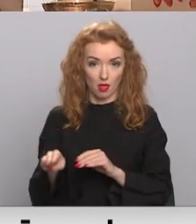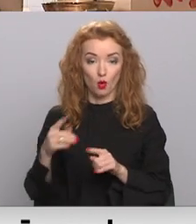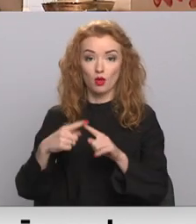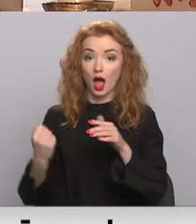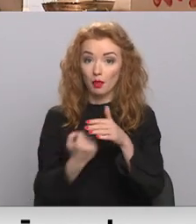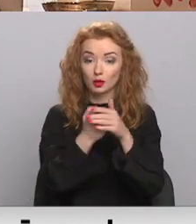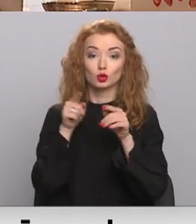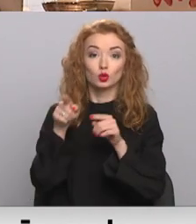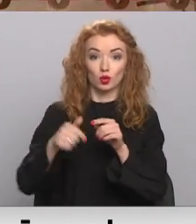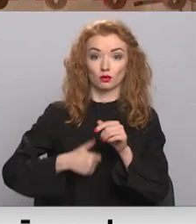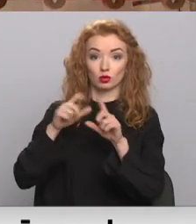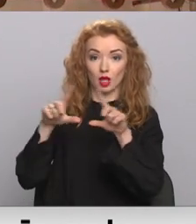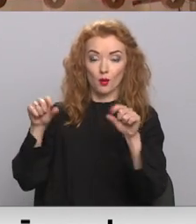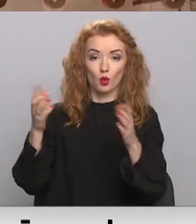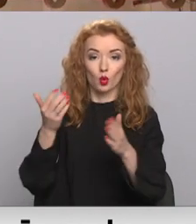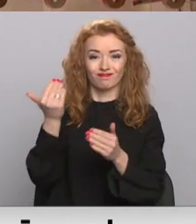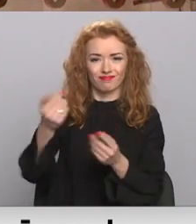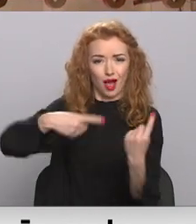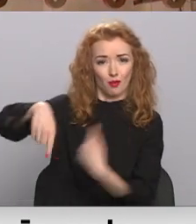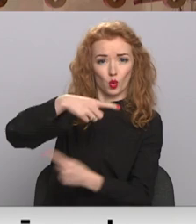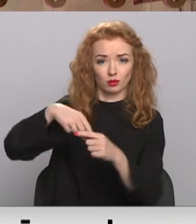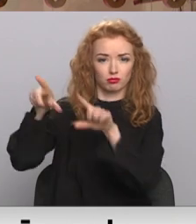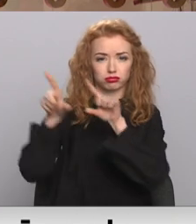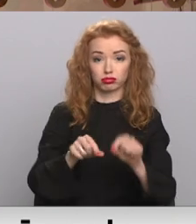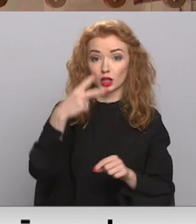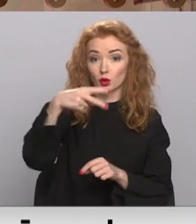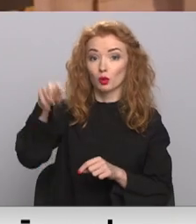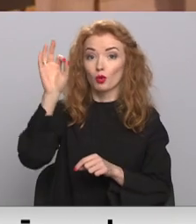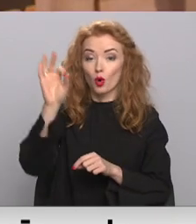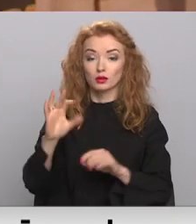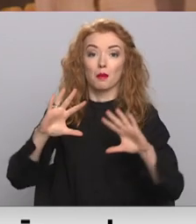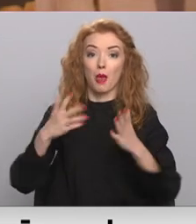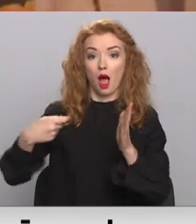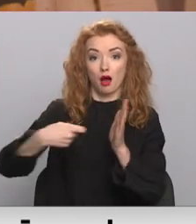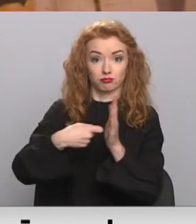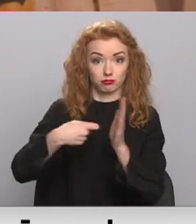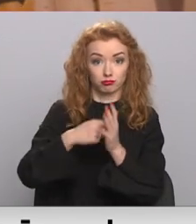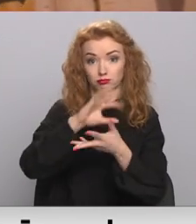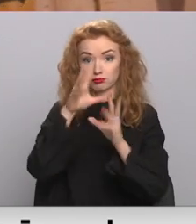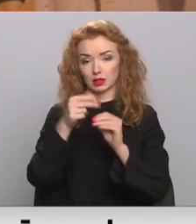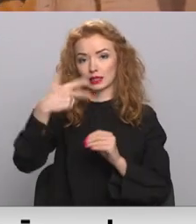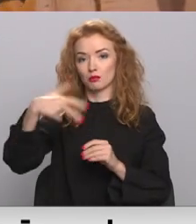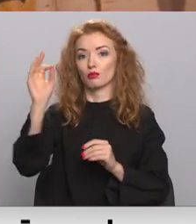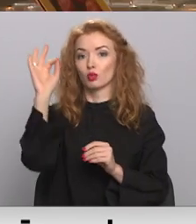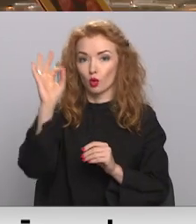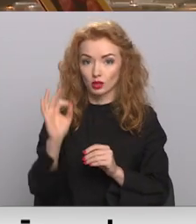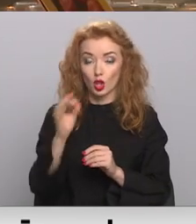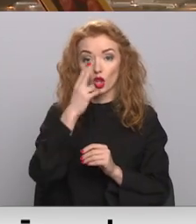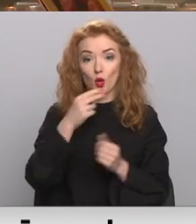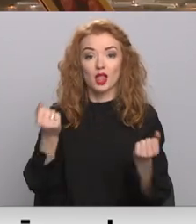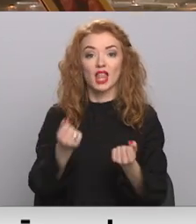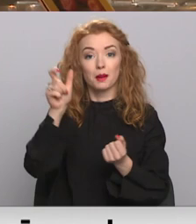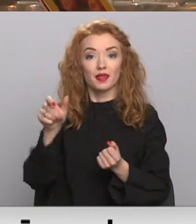uzņēmumiem, kuru apgrozījums būs krities par vismaz 20 procentiem. Savukārt, granta apmēras būs 30 procenti no darbiniekiem